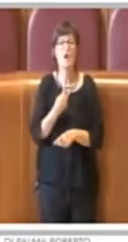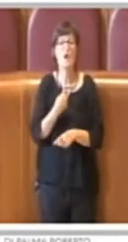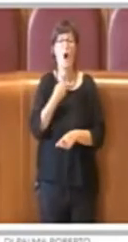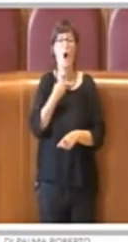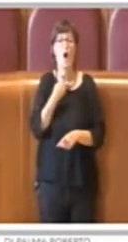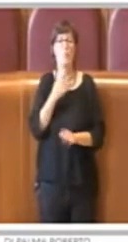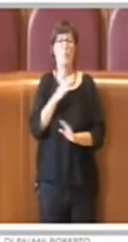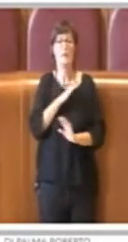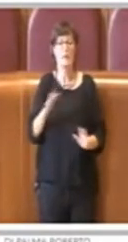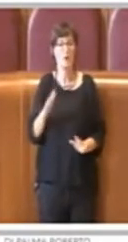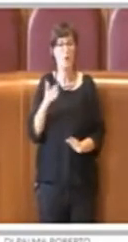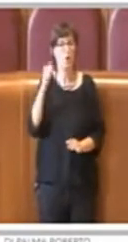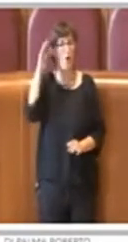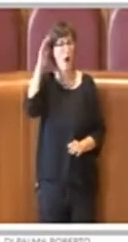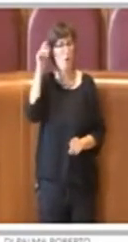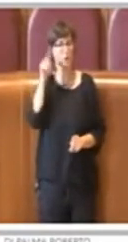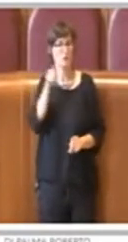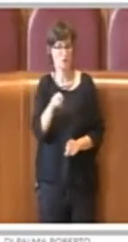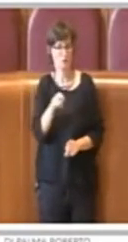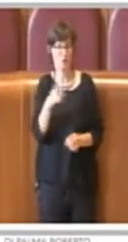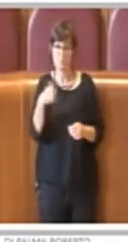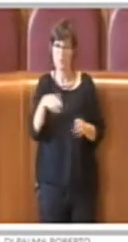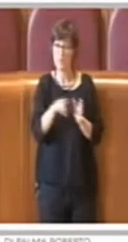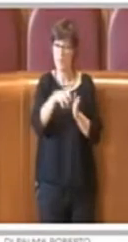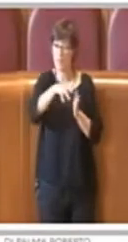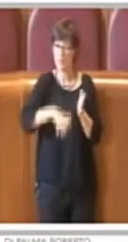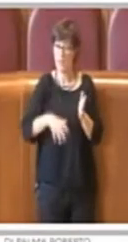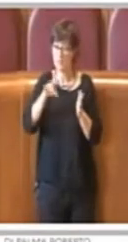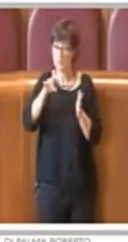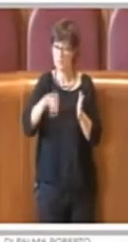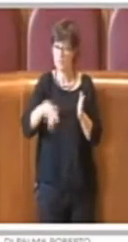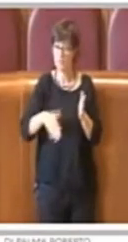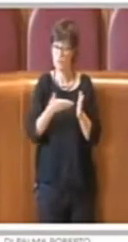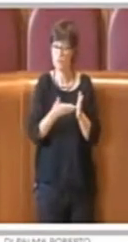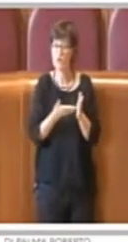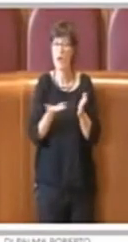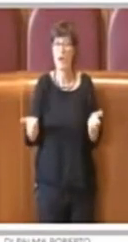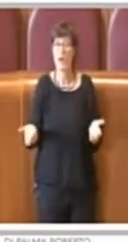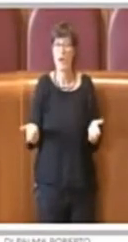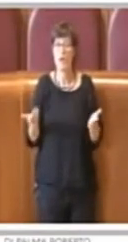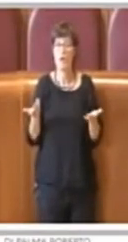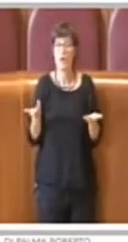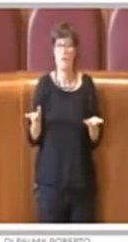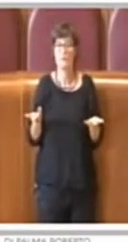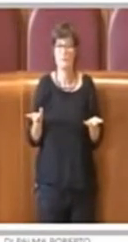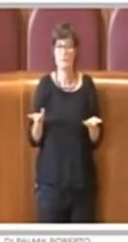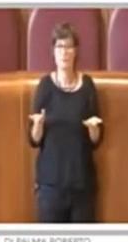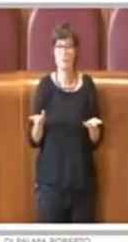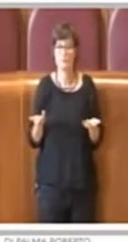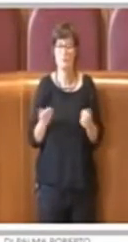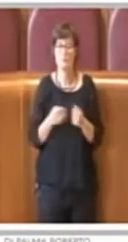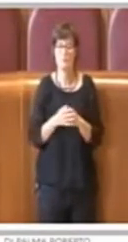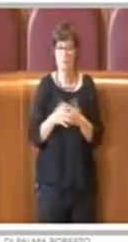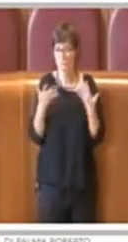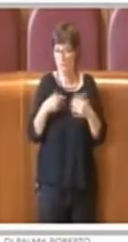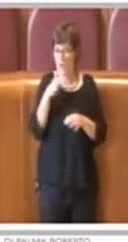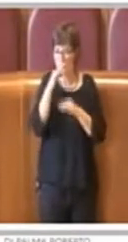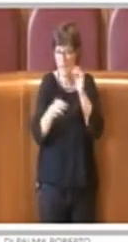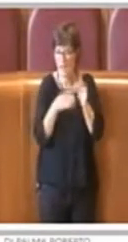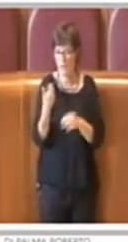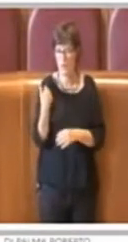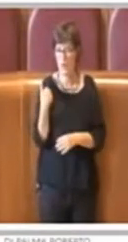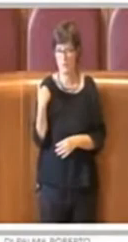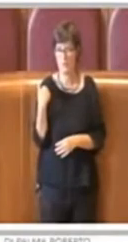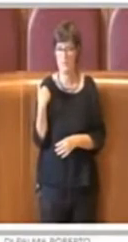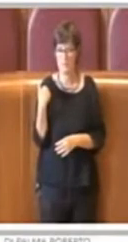modo chiaro e stringente. Quindi anche in questo caso sicuramente coerentemente con quello che ho già spiegato prima,